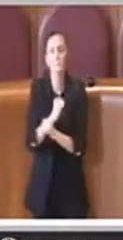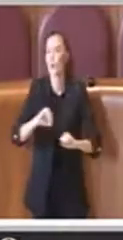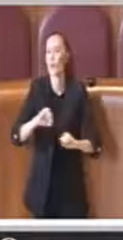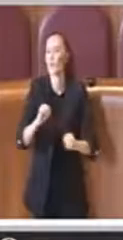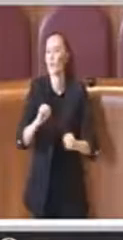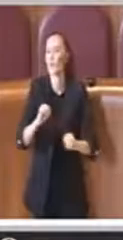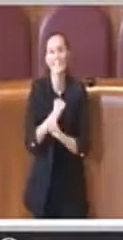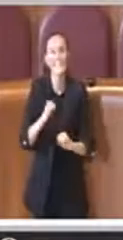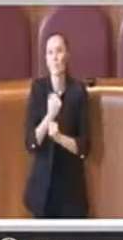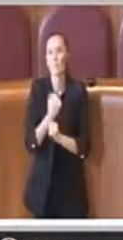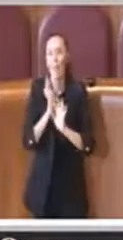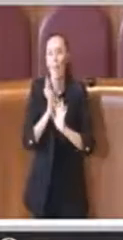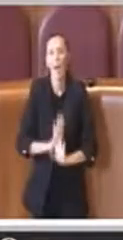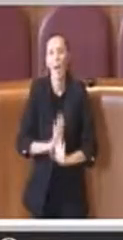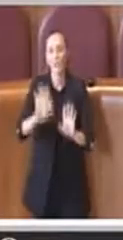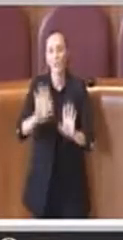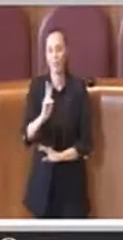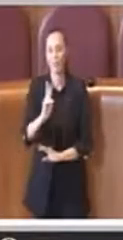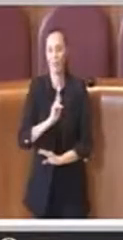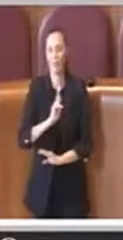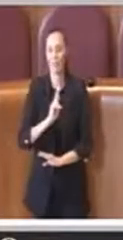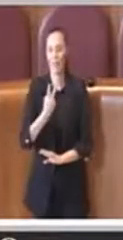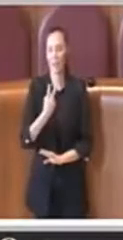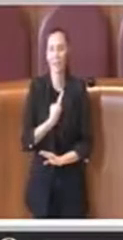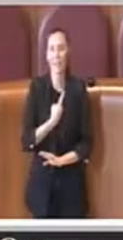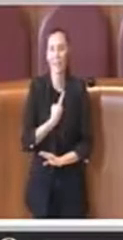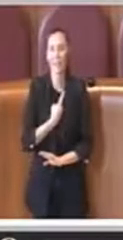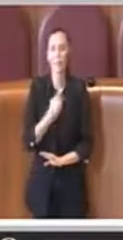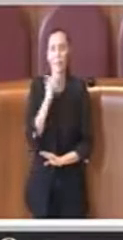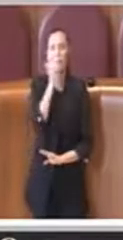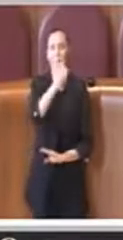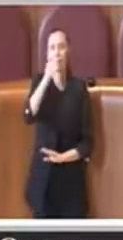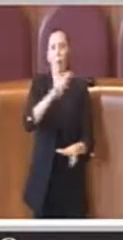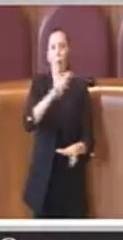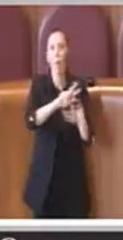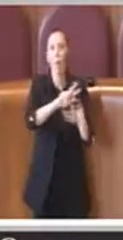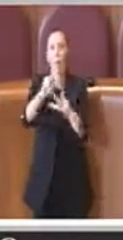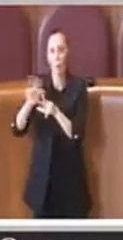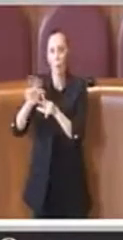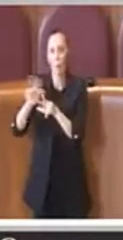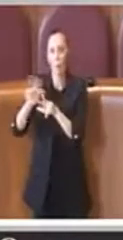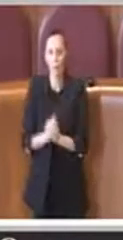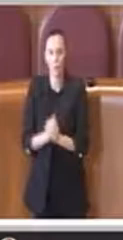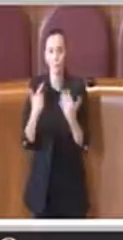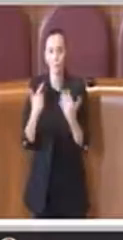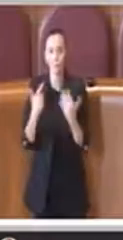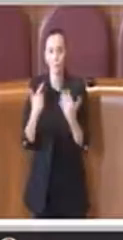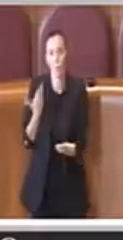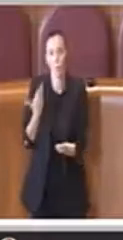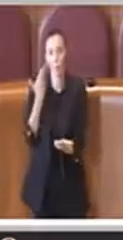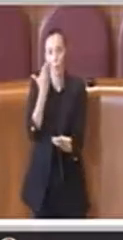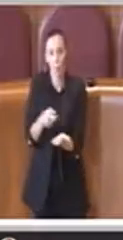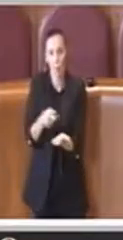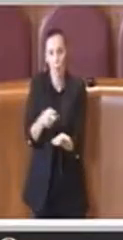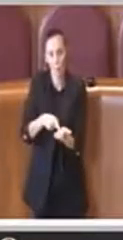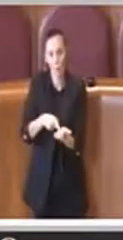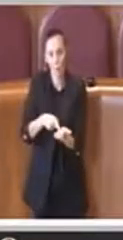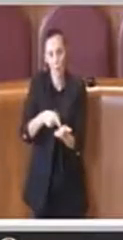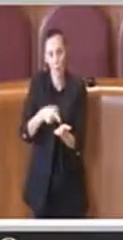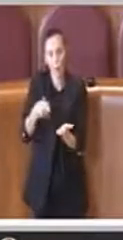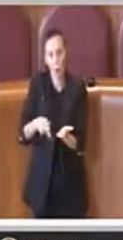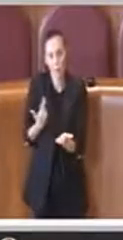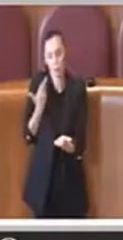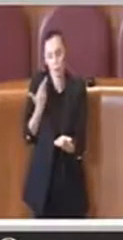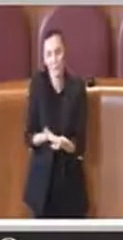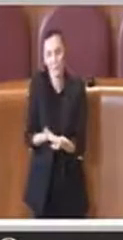applicazioni dei singoli comuni. Ora la proposta di iniziativa popolare presentata oggi e di